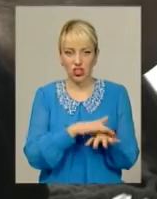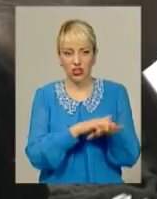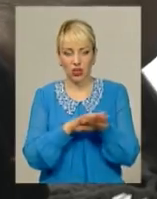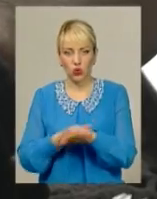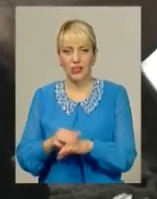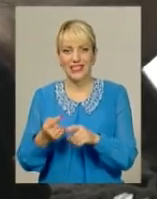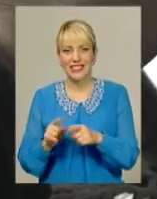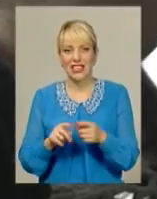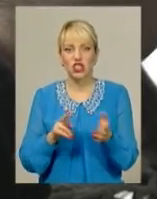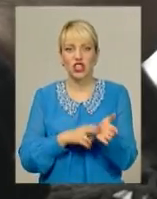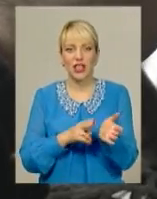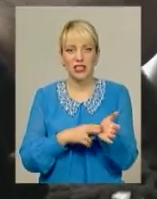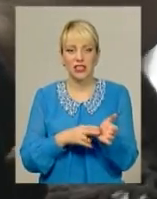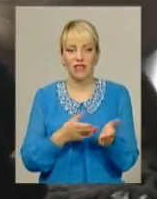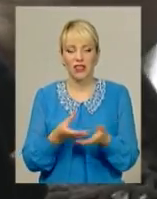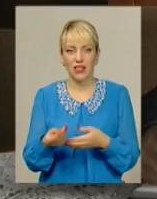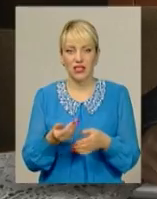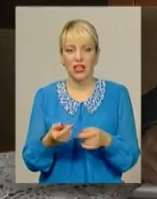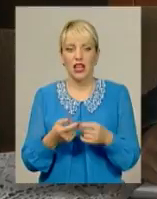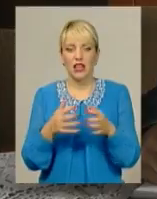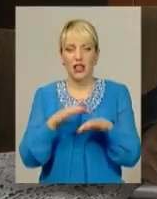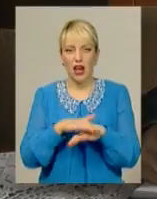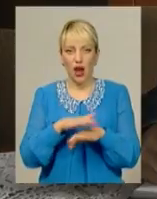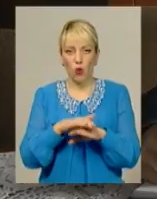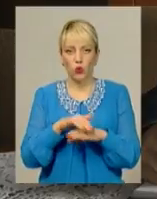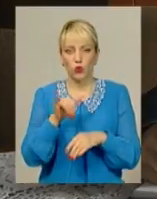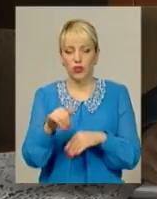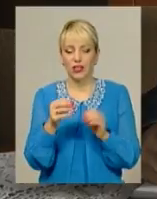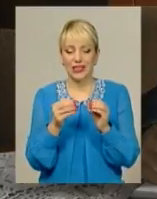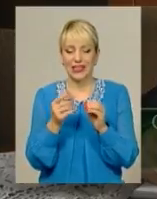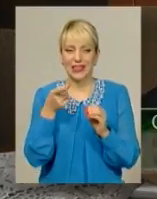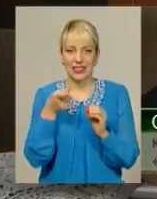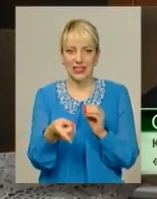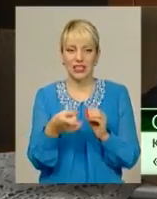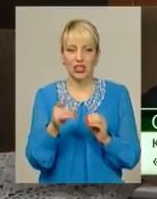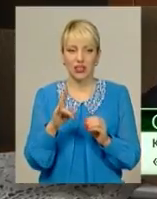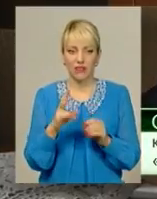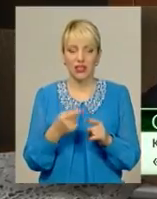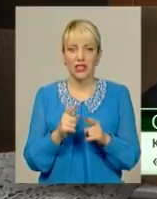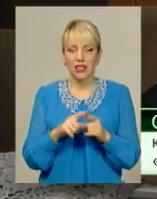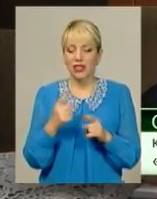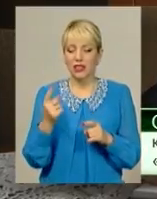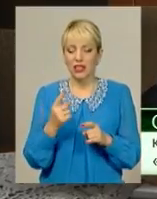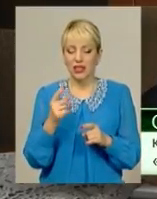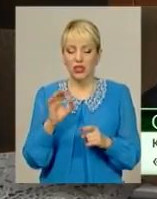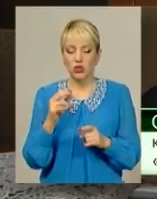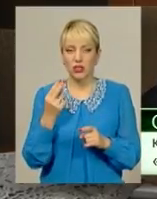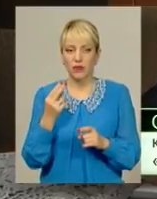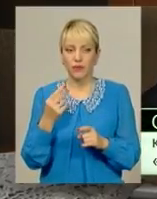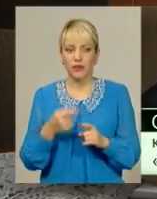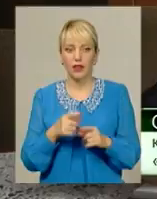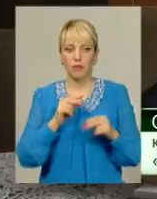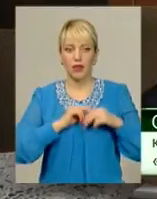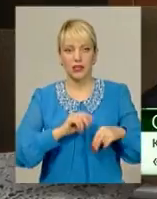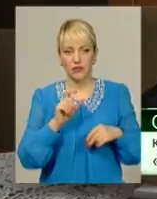рахунку у цієї політсили – тисяча гривень. По «Міській свободі» це єдина партійна організація, яка показала працівника. Це Віталій